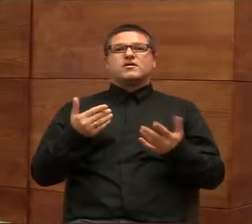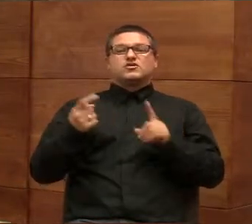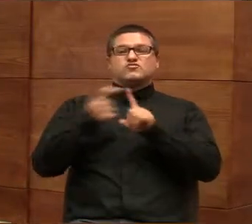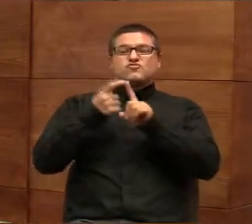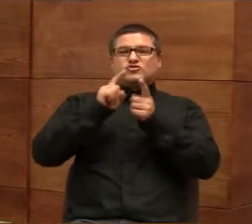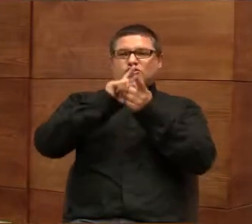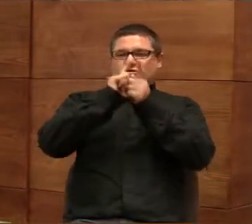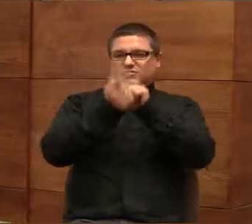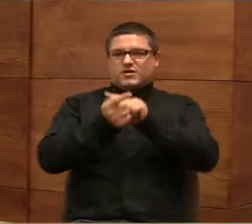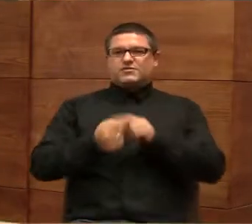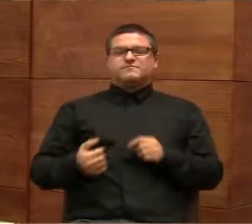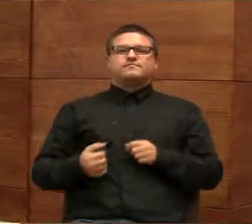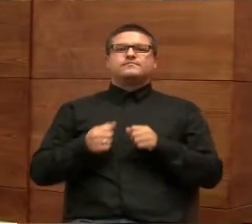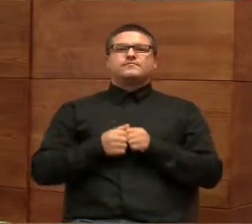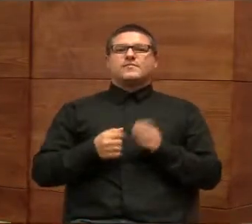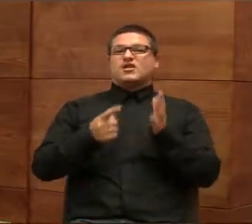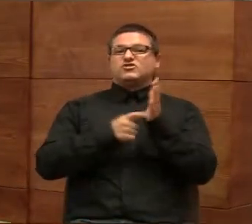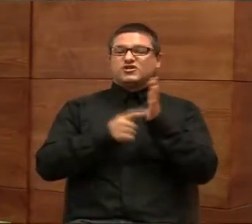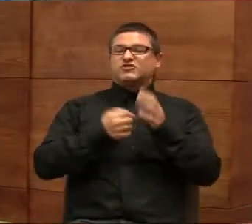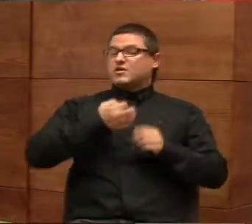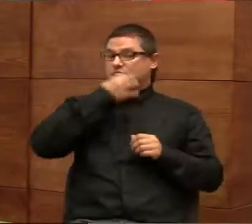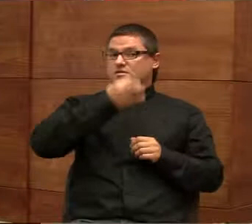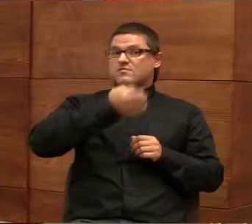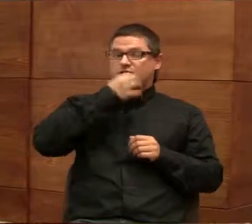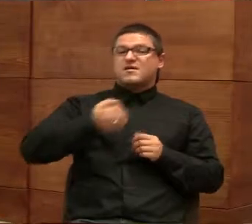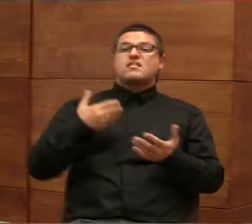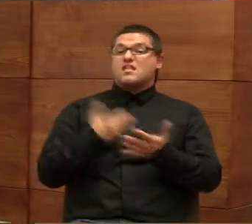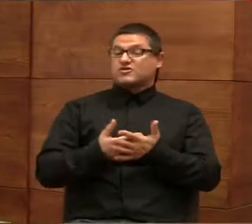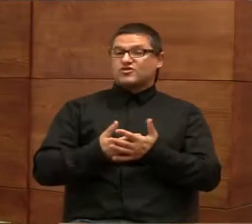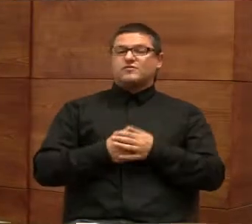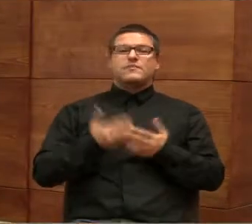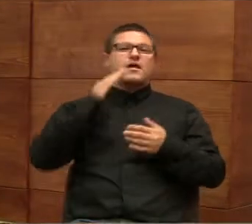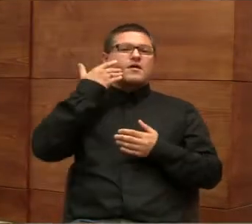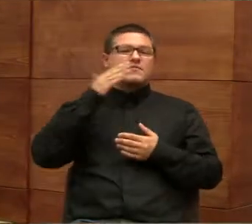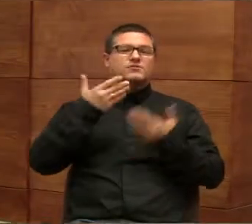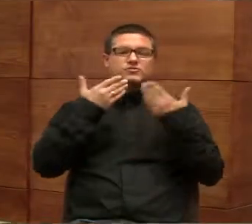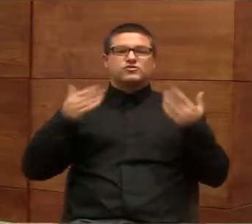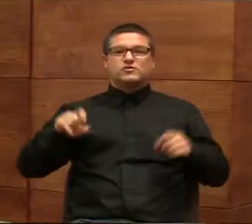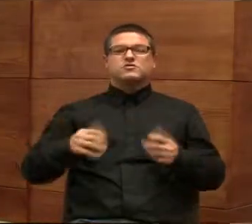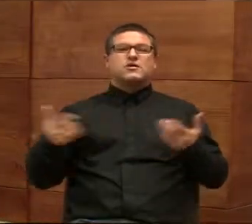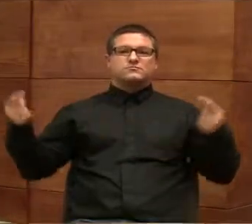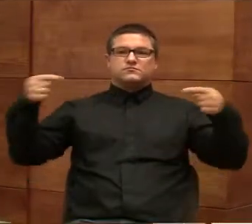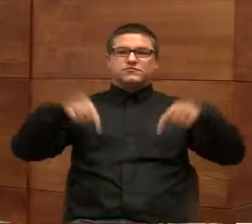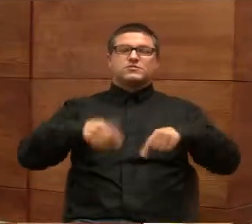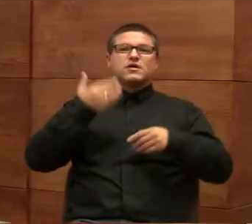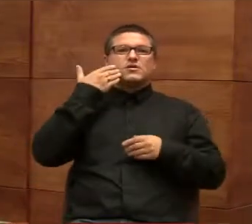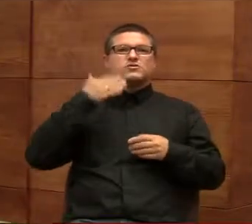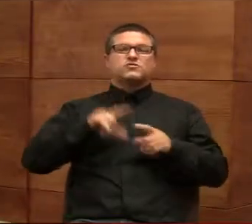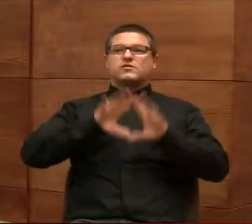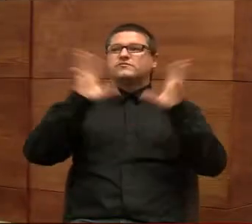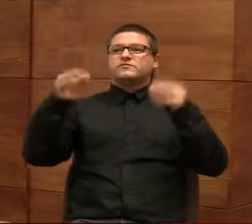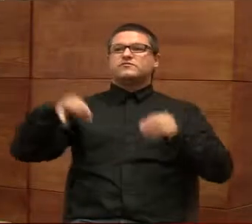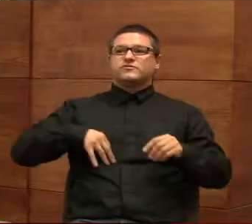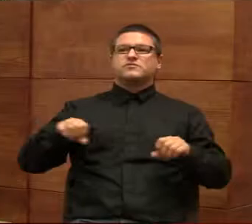impuls do zmiany. W części pytajmy, dlaczego? Bardzo Państwu dziękuję za to w tym panelu. Państwu bardzo dziękuję za